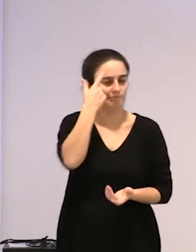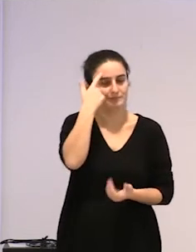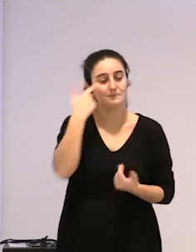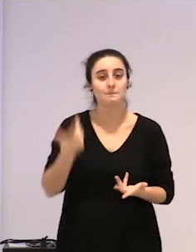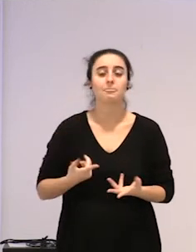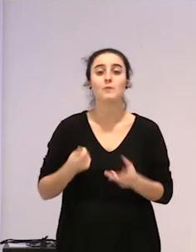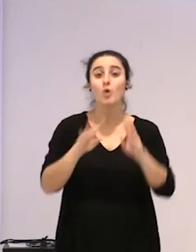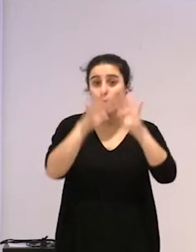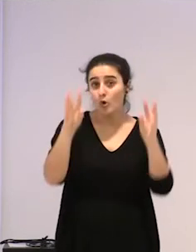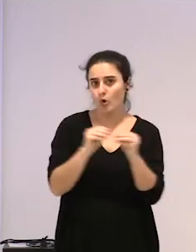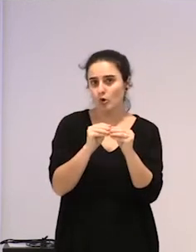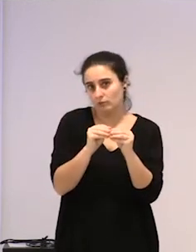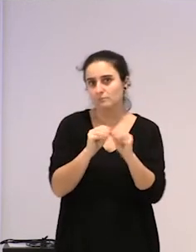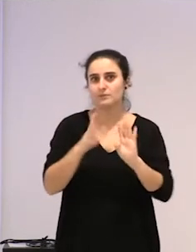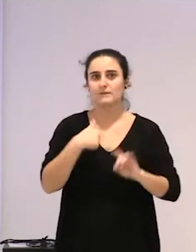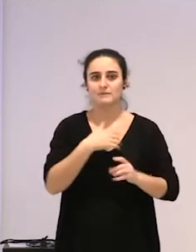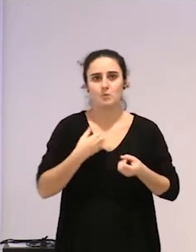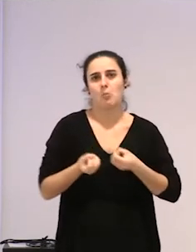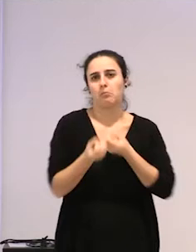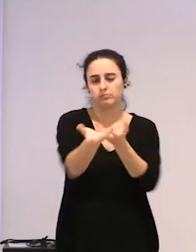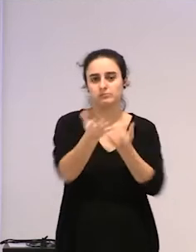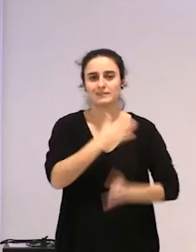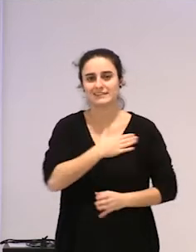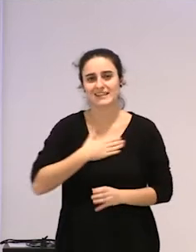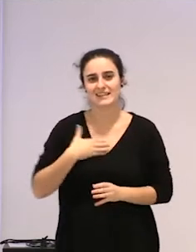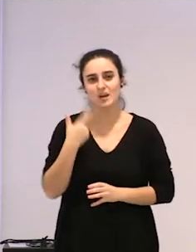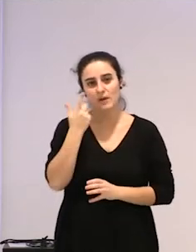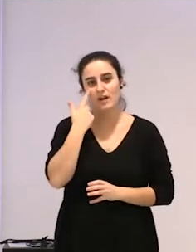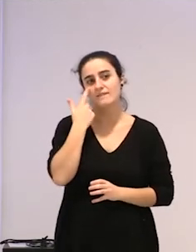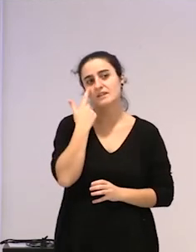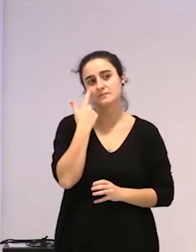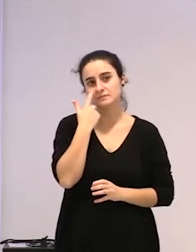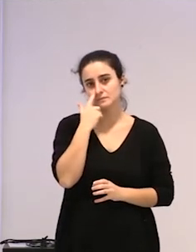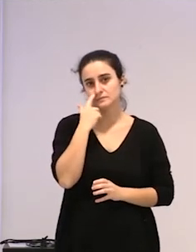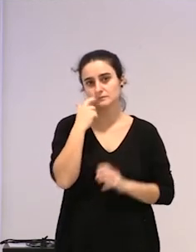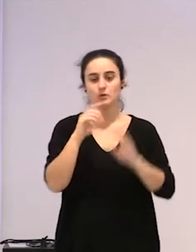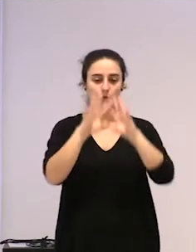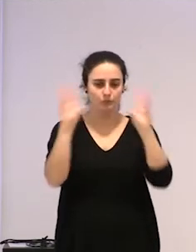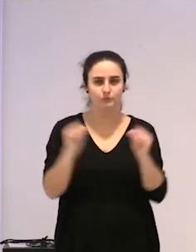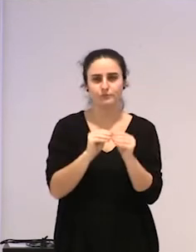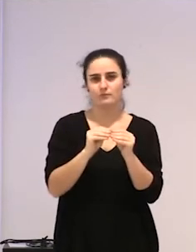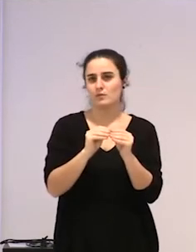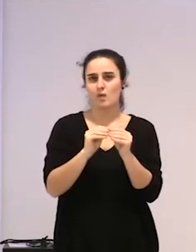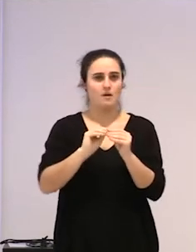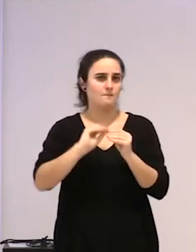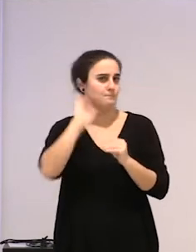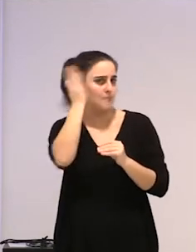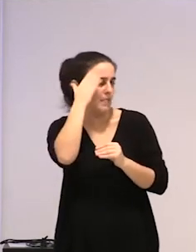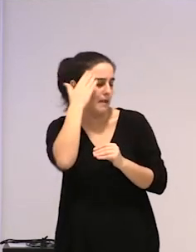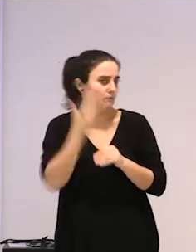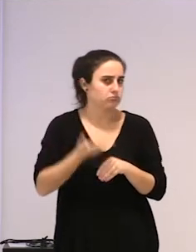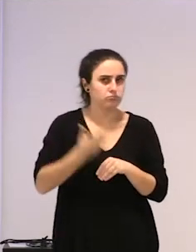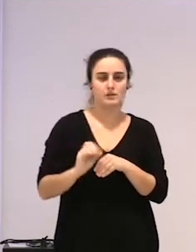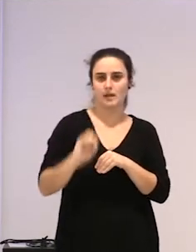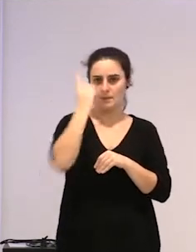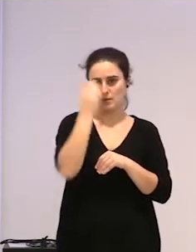ere, ba, ekarriko dizkizuet, ba, pixkat, maitzarik esanguratuenak, edo, bueno, nik aspi